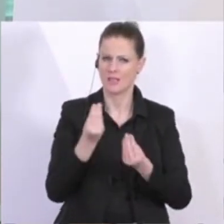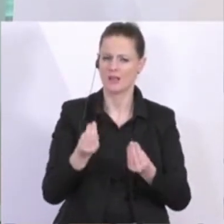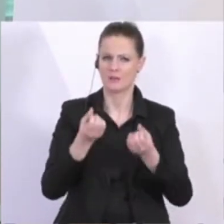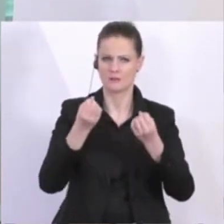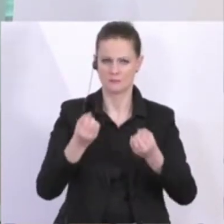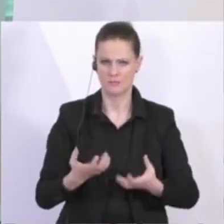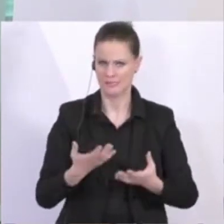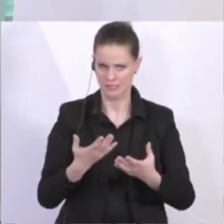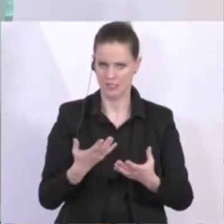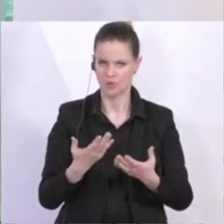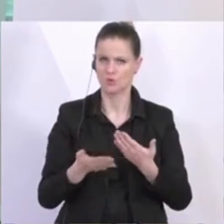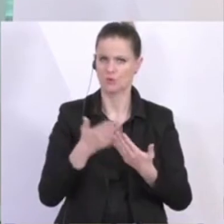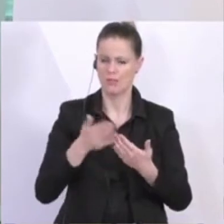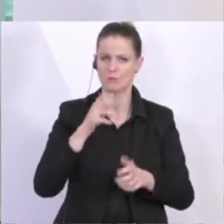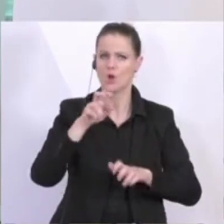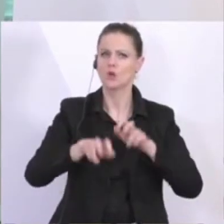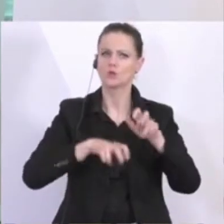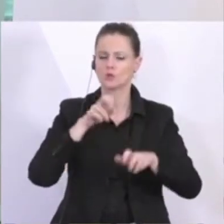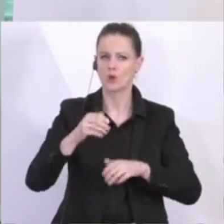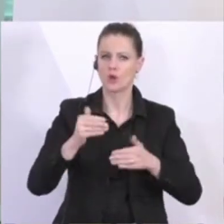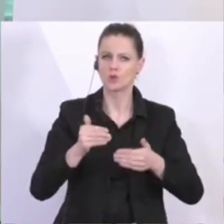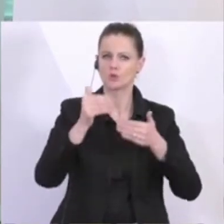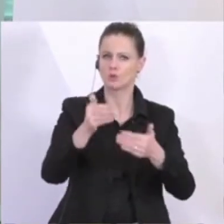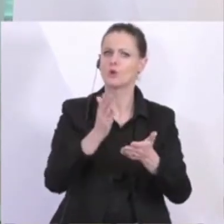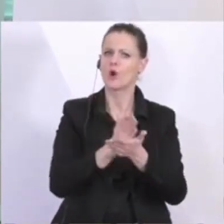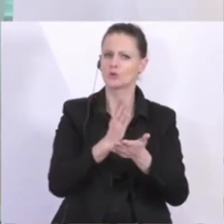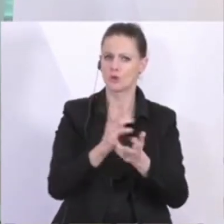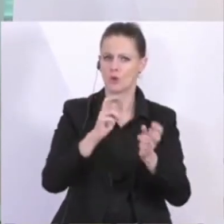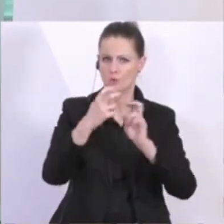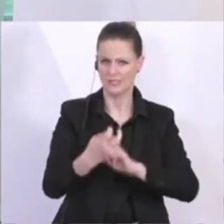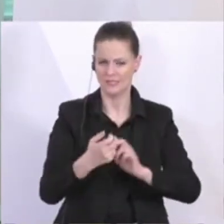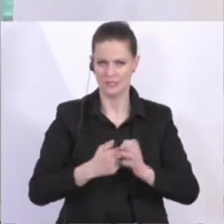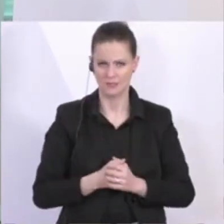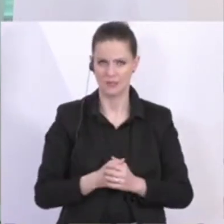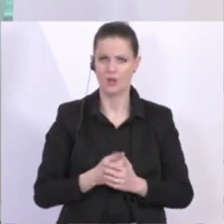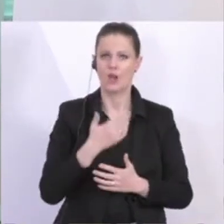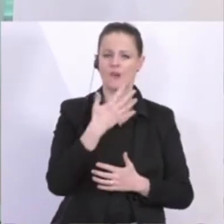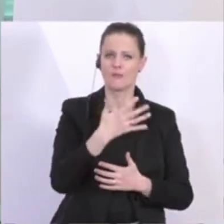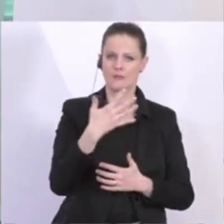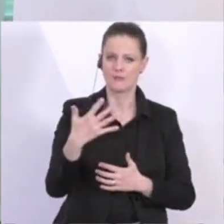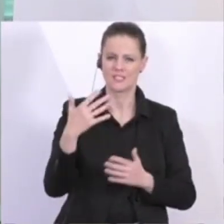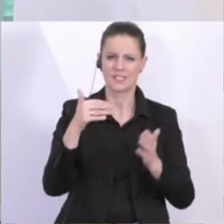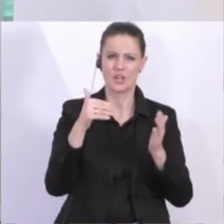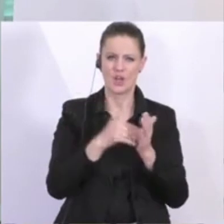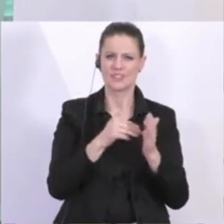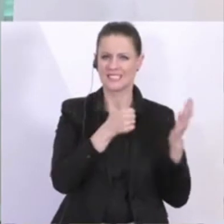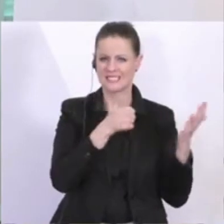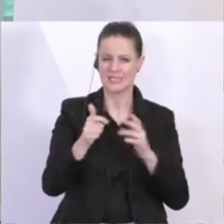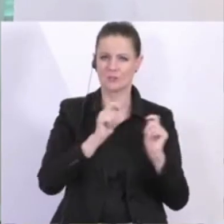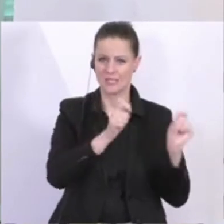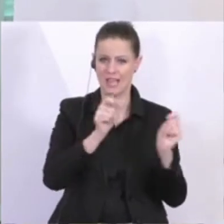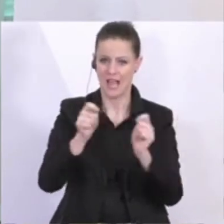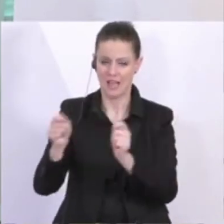die Möglichkeit der Steuerstundung. Wir haben bisher 55.600 Anträge in den Finanzämtern